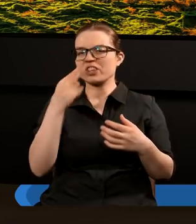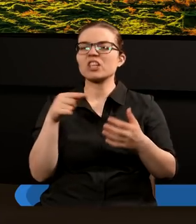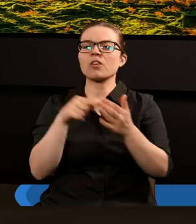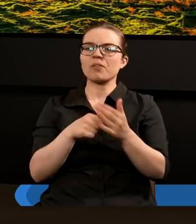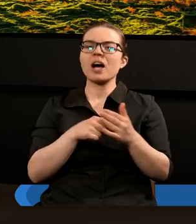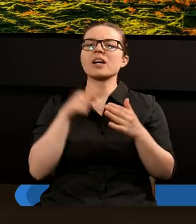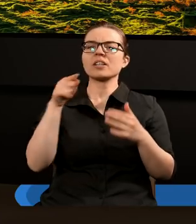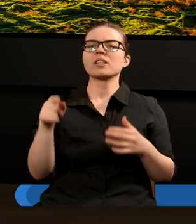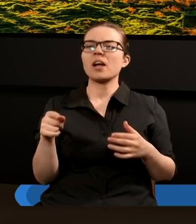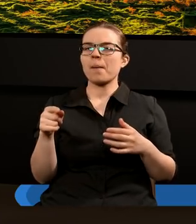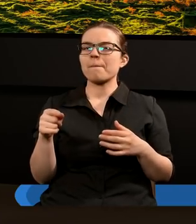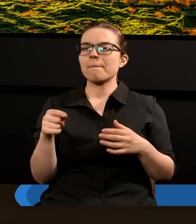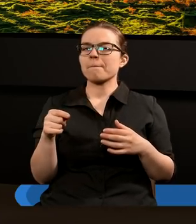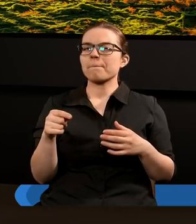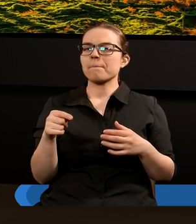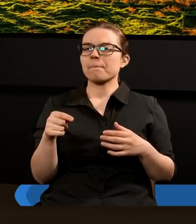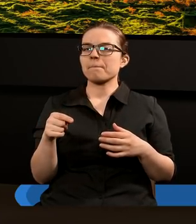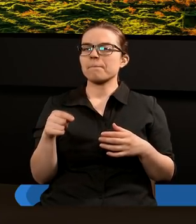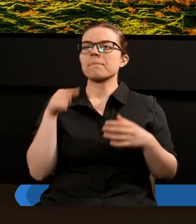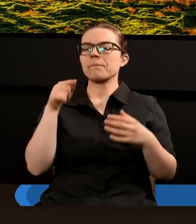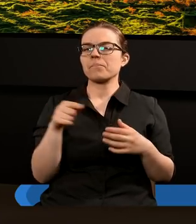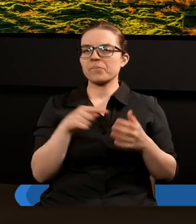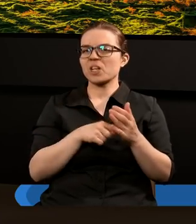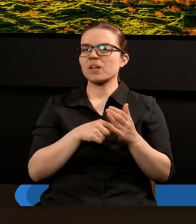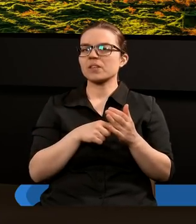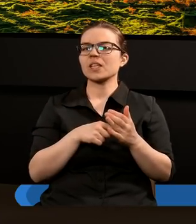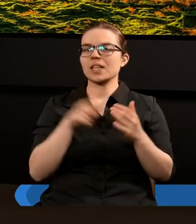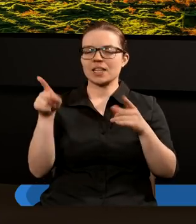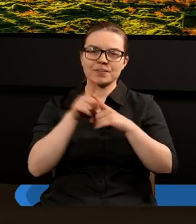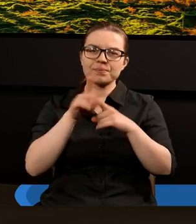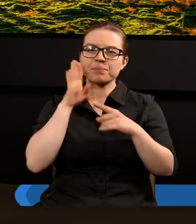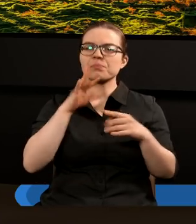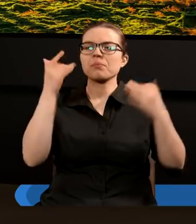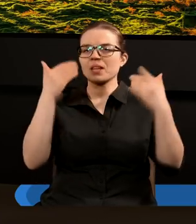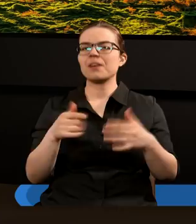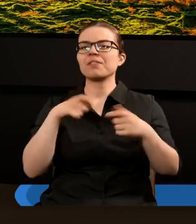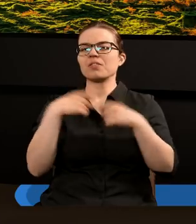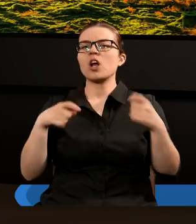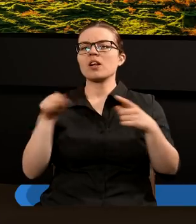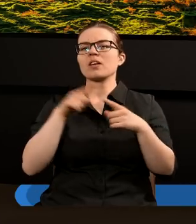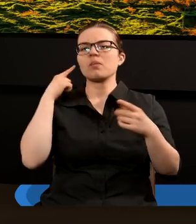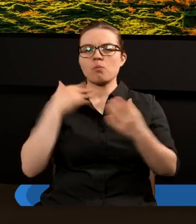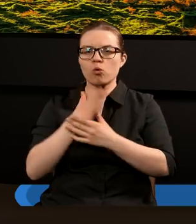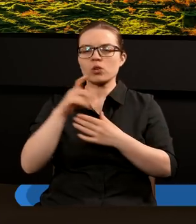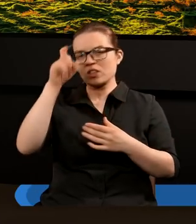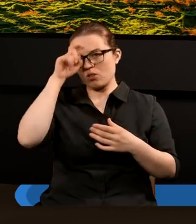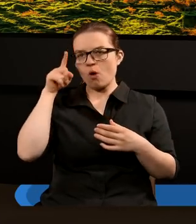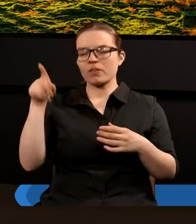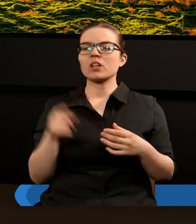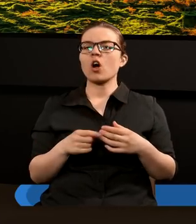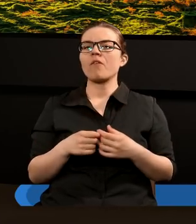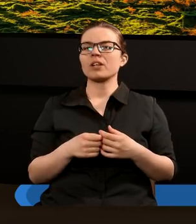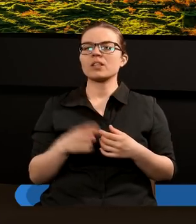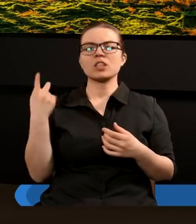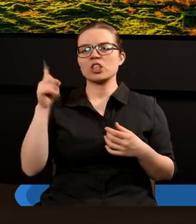sam człowiek był stworzony w szóstym dniu i że tutaj to, ta sama liczba wiąże się właśnie bardziej z posłuszeństwem człowieku, człowiekowi